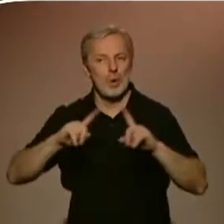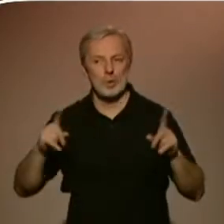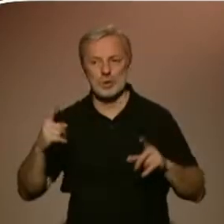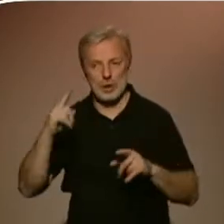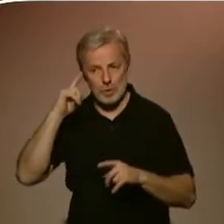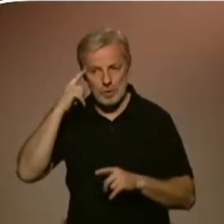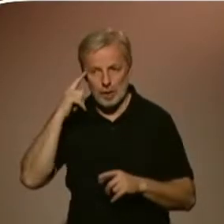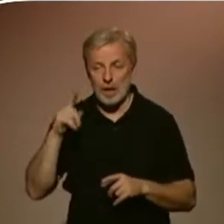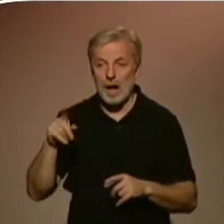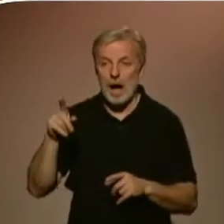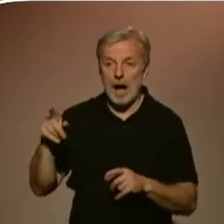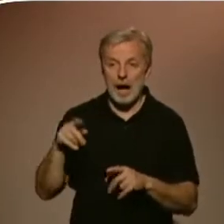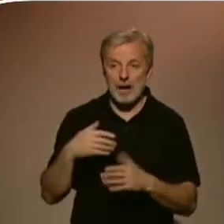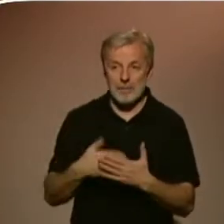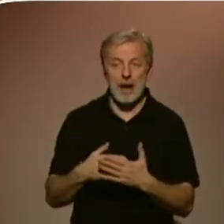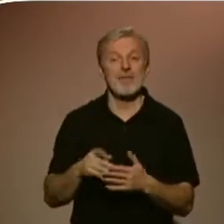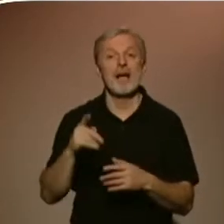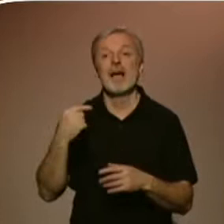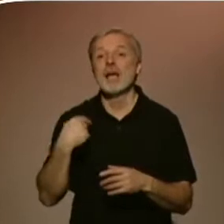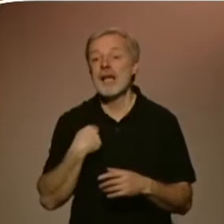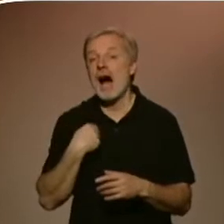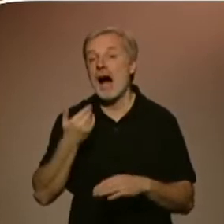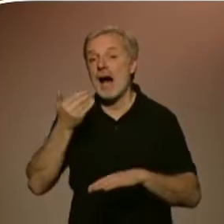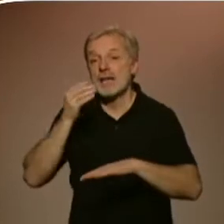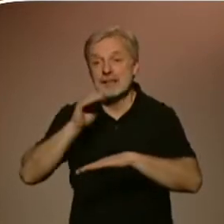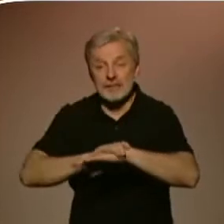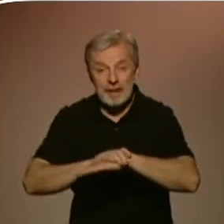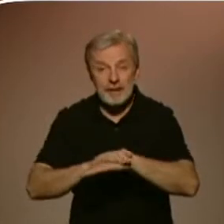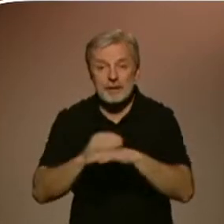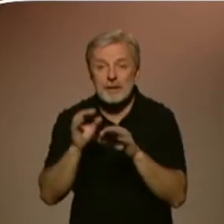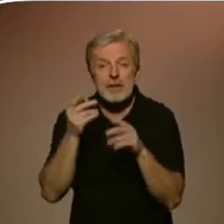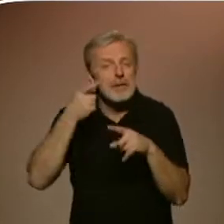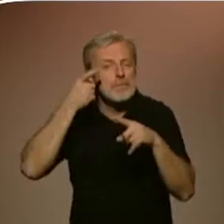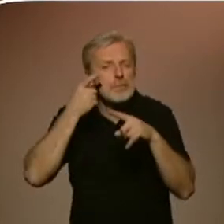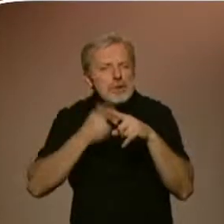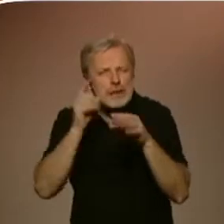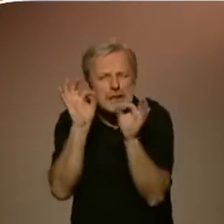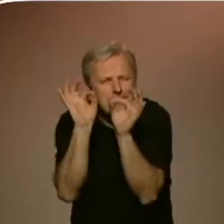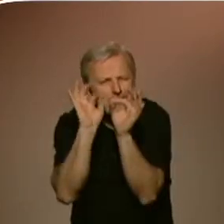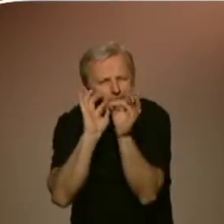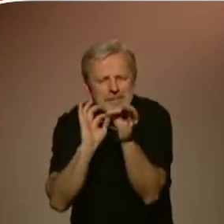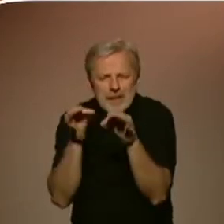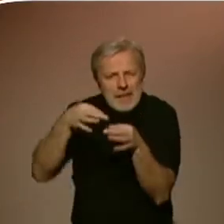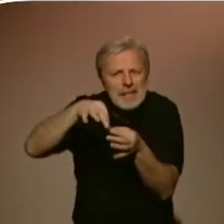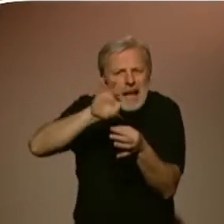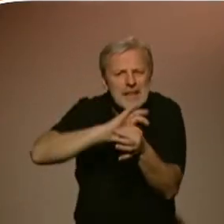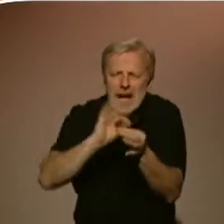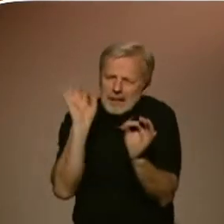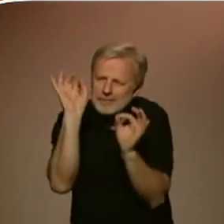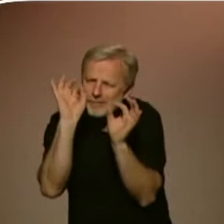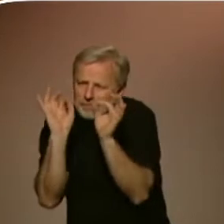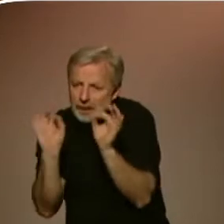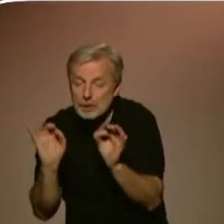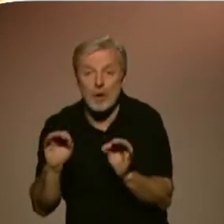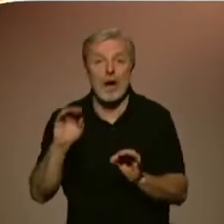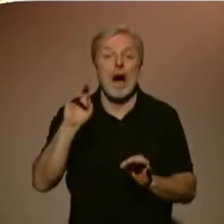velké sklony pořád se zaměřovat na detail, což když malujete třimetrovým kopím, tak nemáte šanci. Tak to chápu do toho, já bych teda nikdy